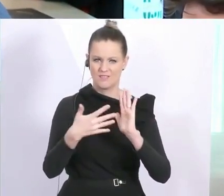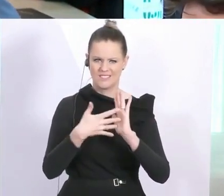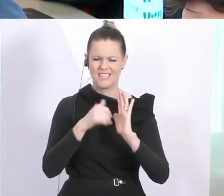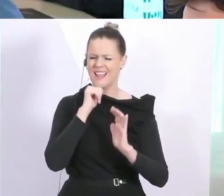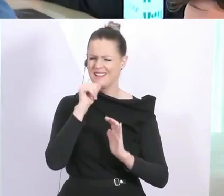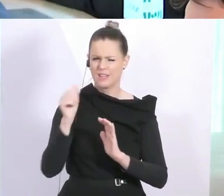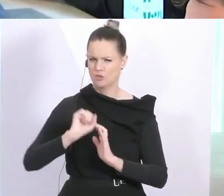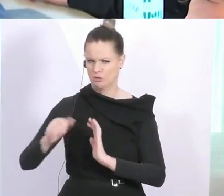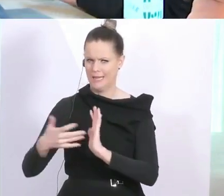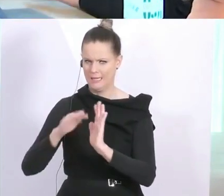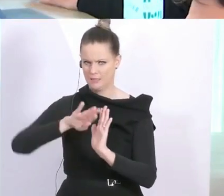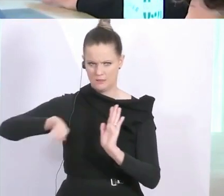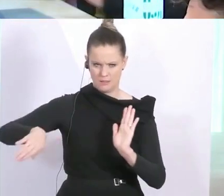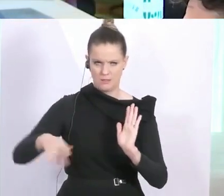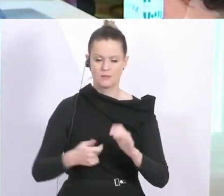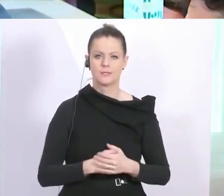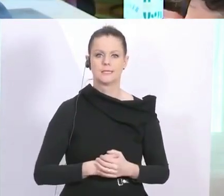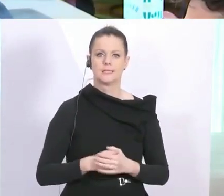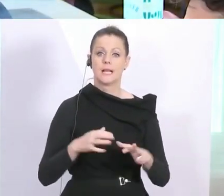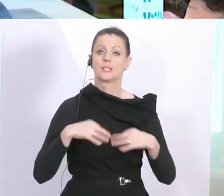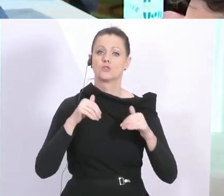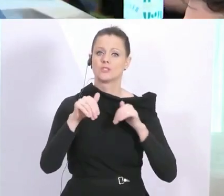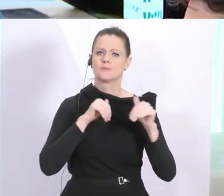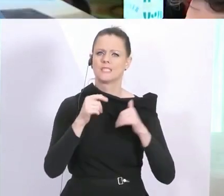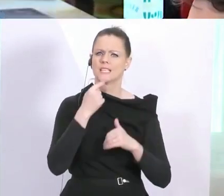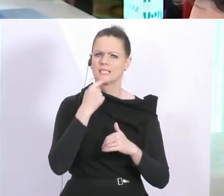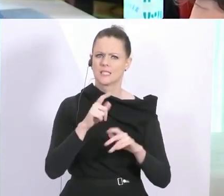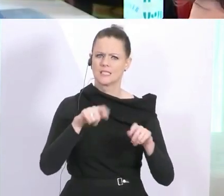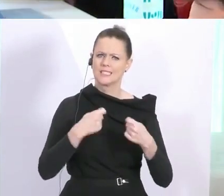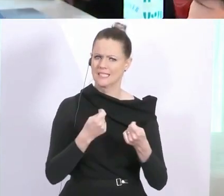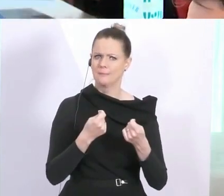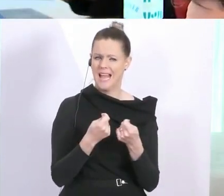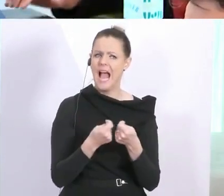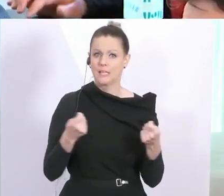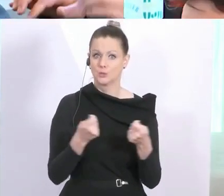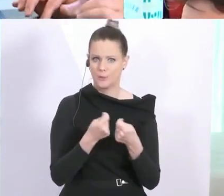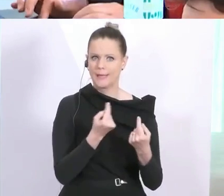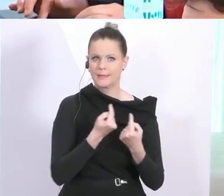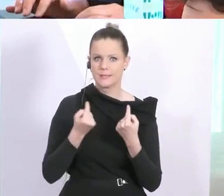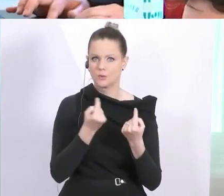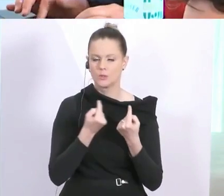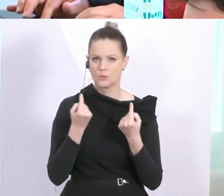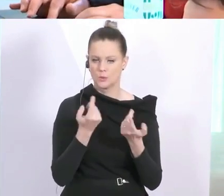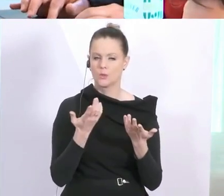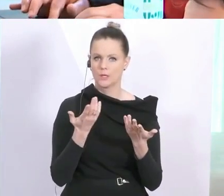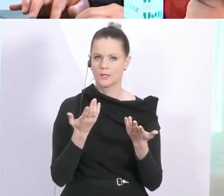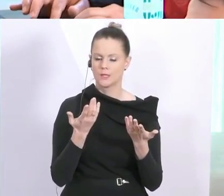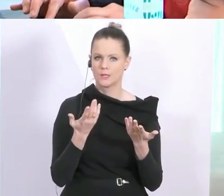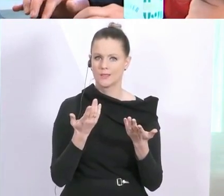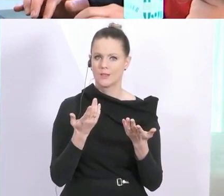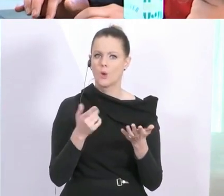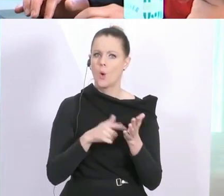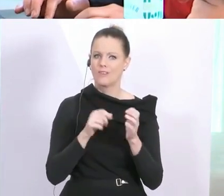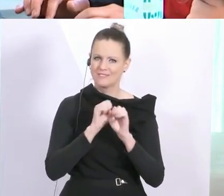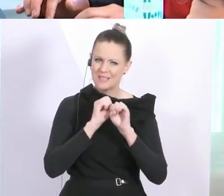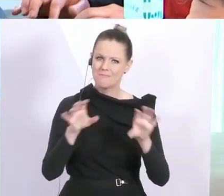Schnelltests. Der Gesundheitsminister hat gesagt, es gibt eine angespannte Situation. Es wird immer wieder in den Medien